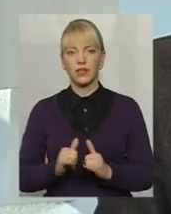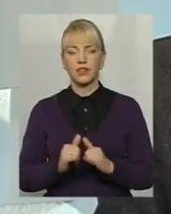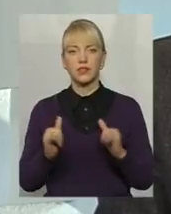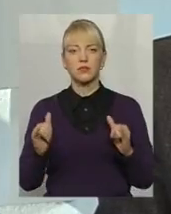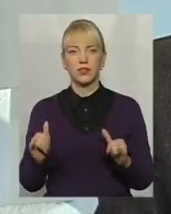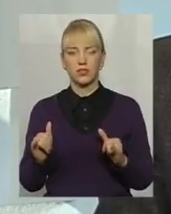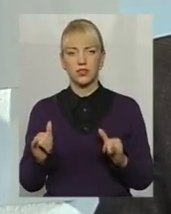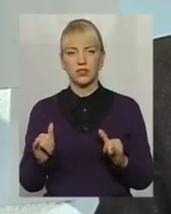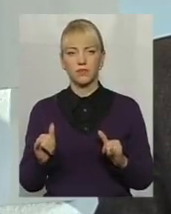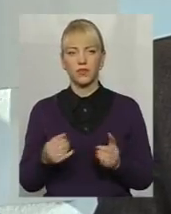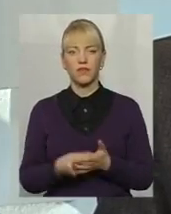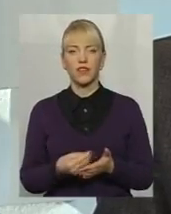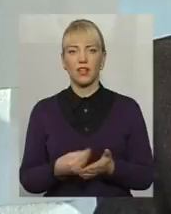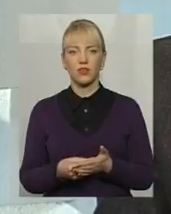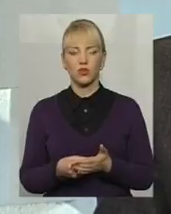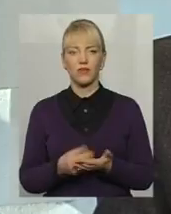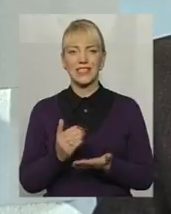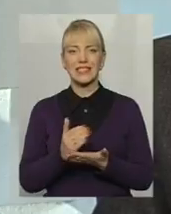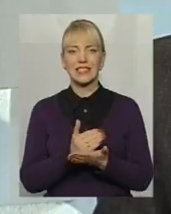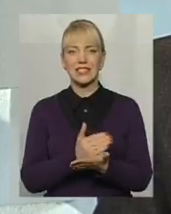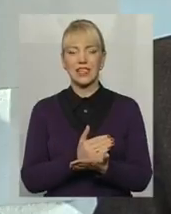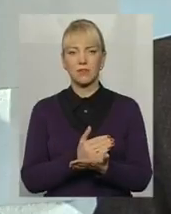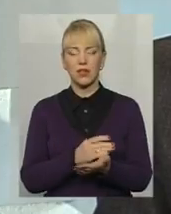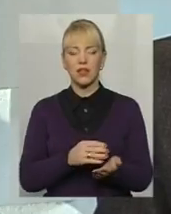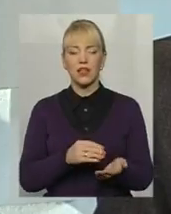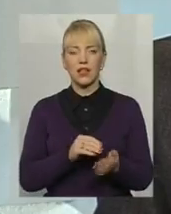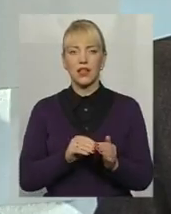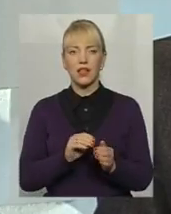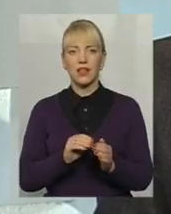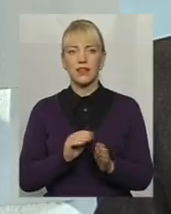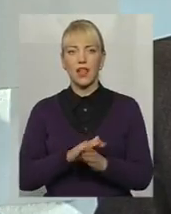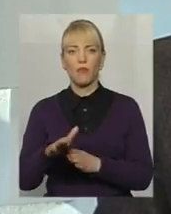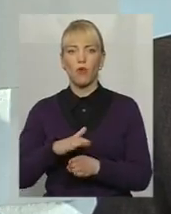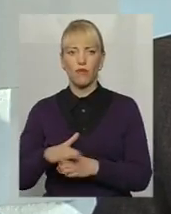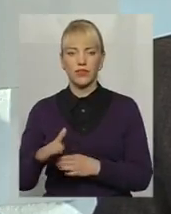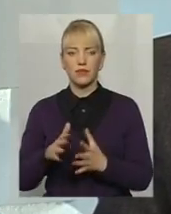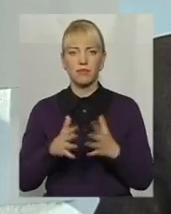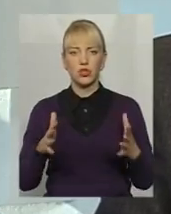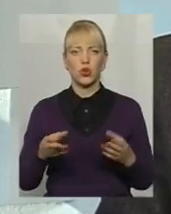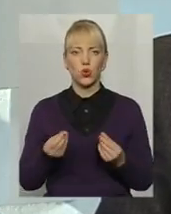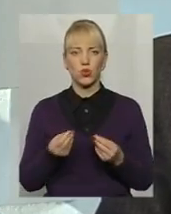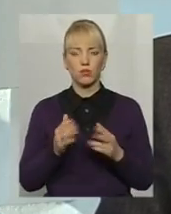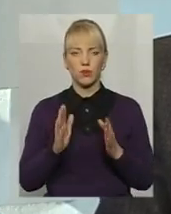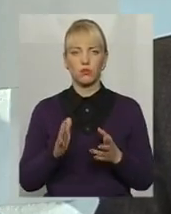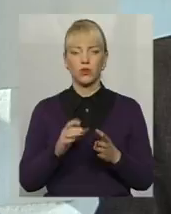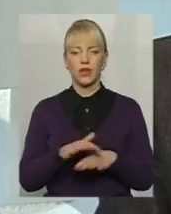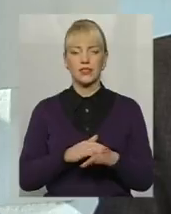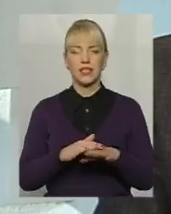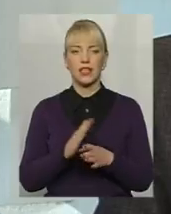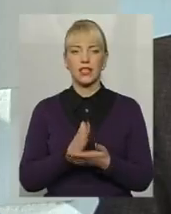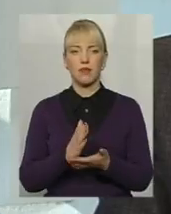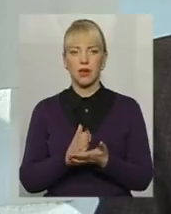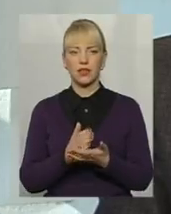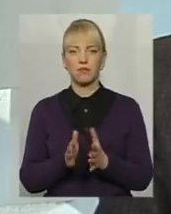фінансова система, наповнюється більше грошима. Все-таки населення буде мати